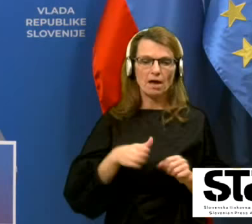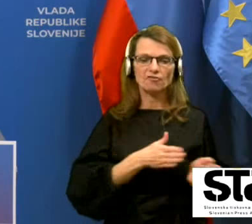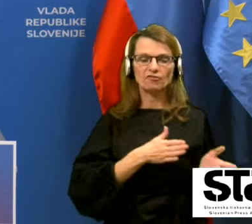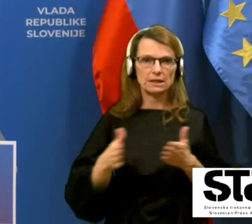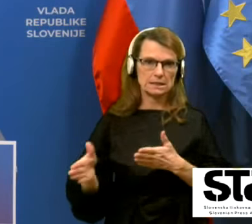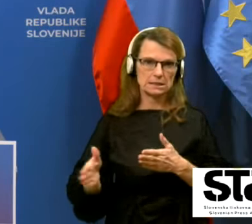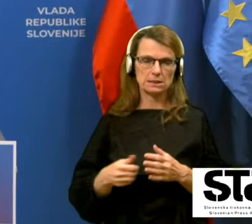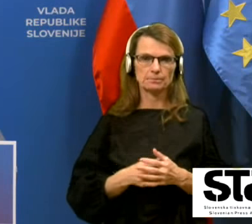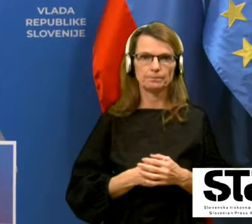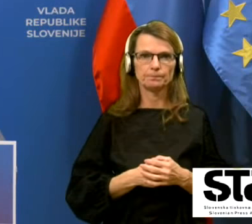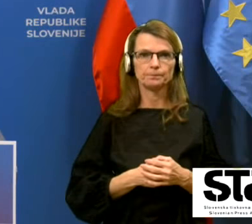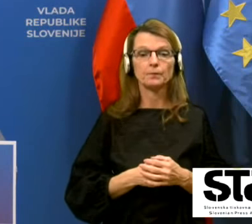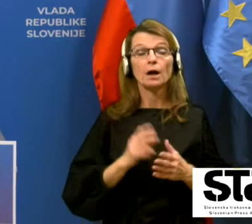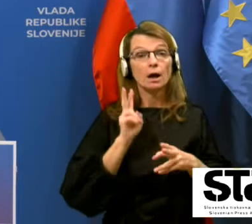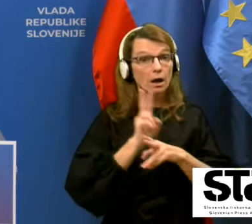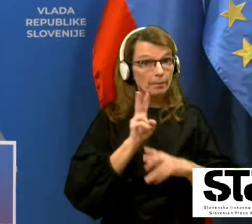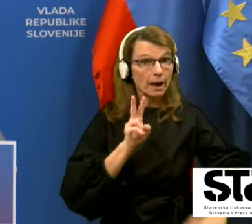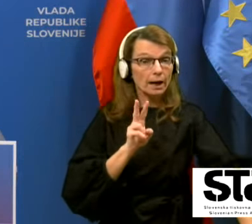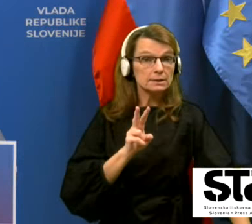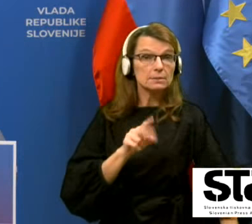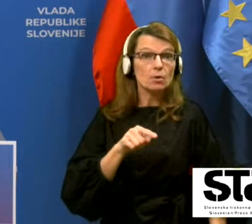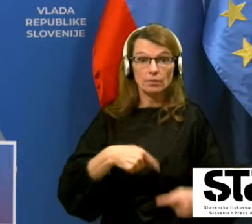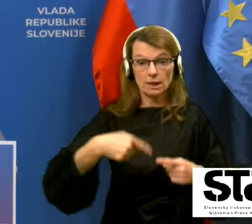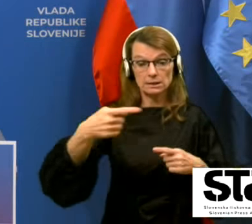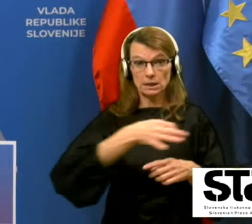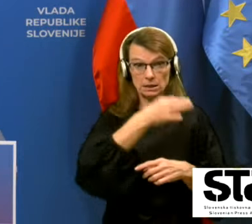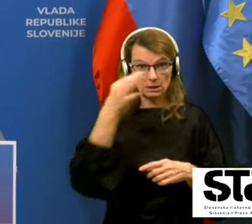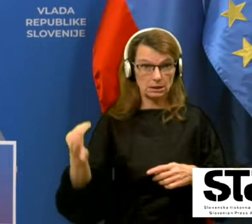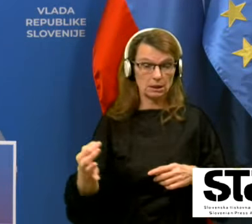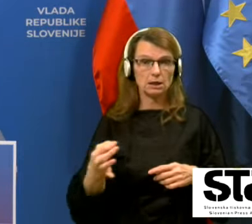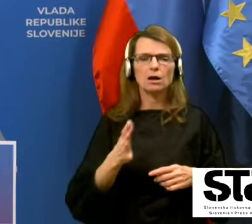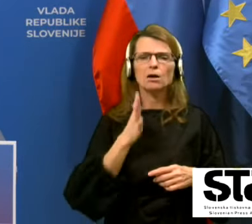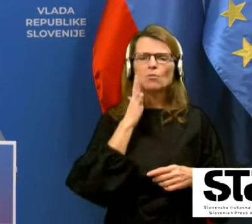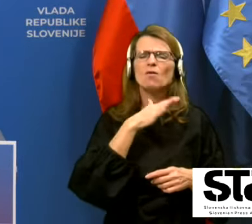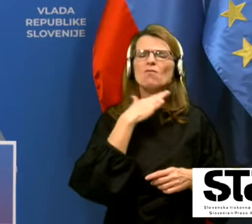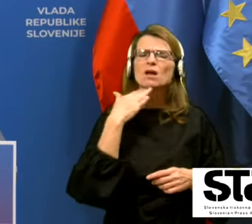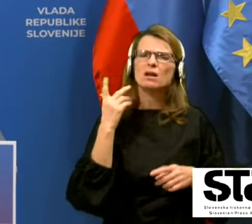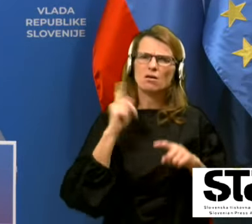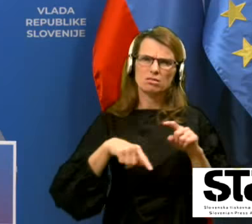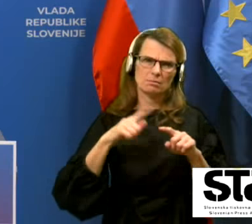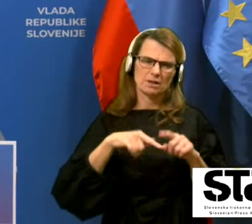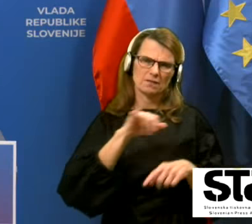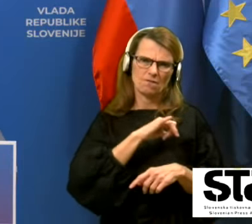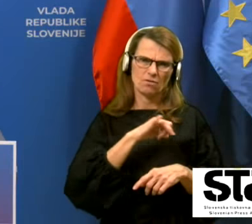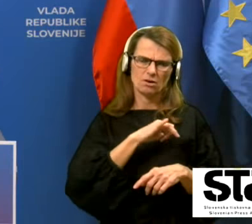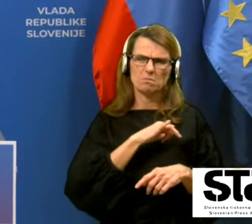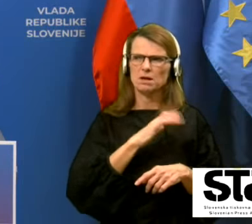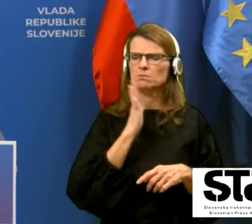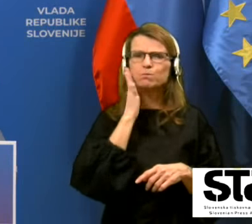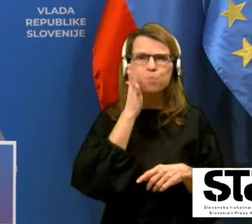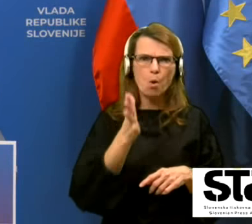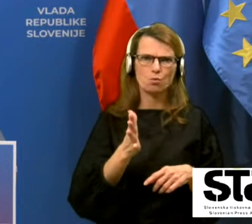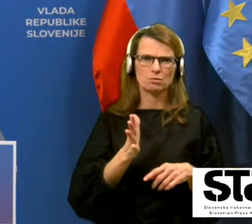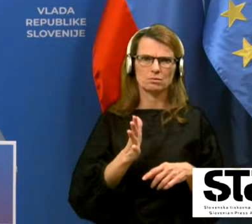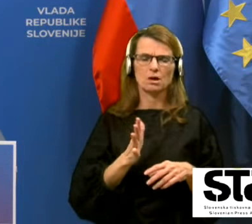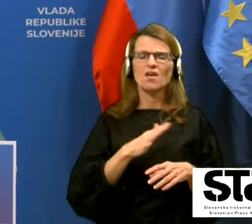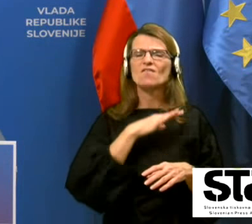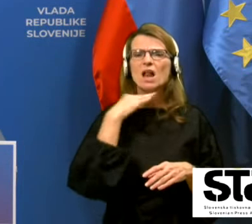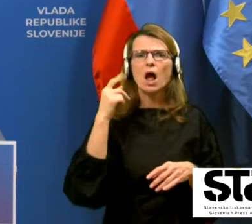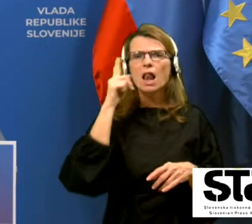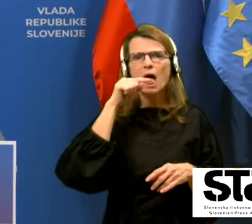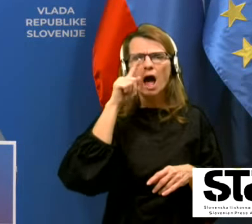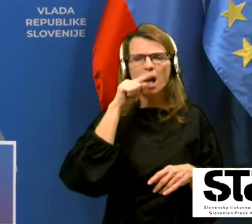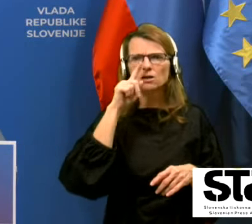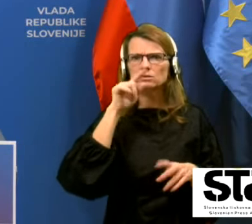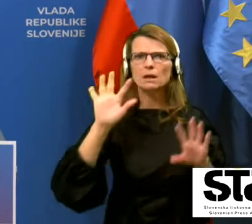Dajmo popaziti v teh naslednjih dnevih, veliko bom iz informacije, veliko bo, dajmo reči, lažnih